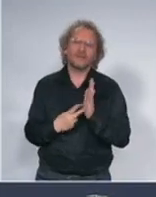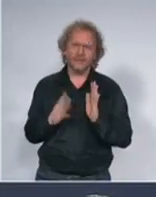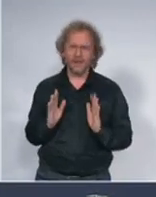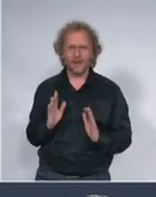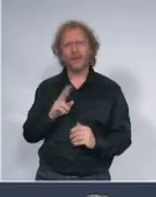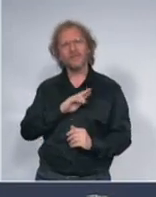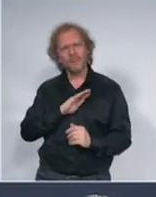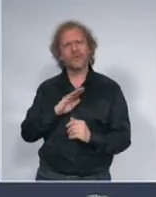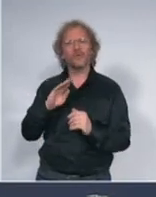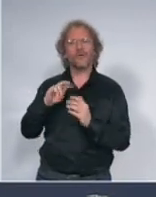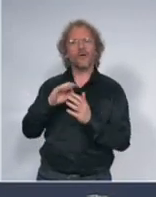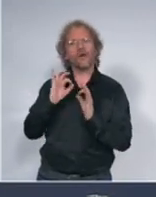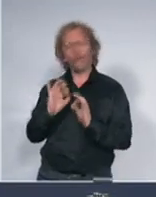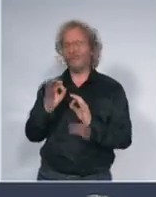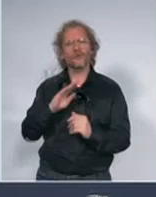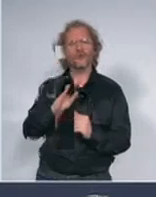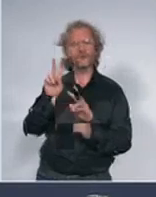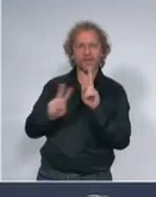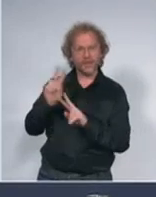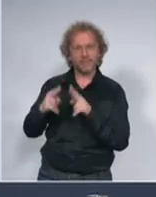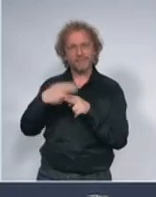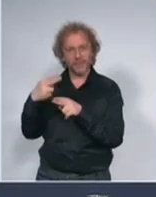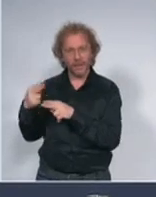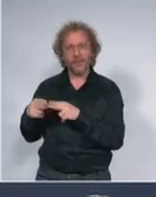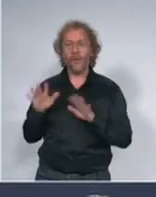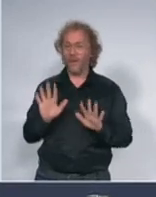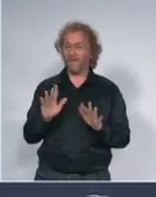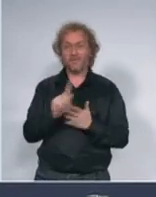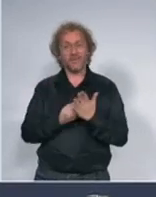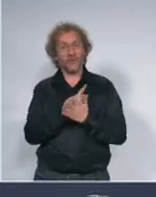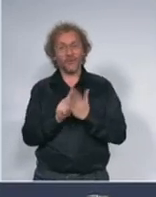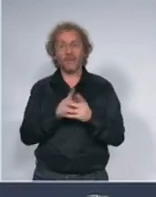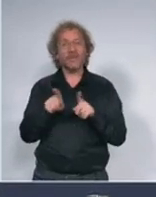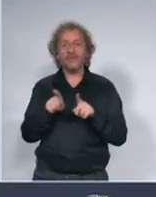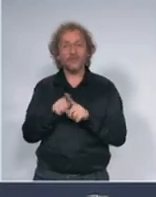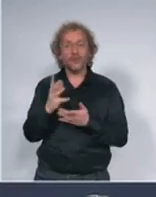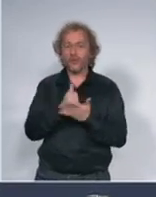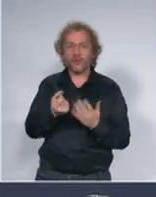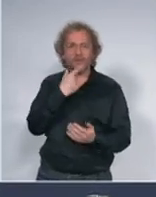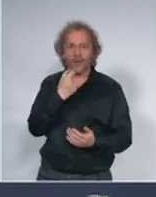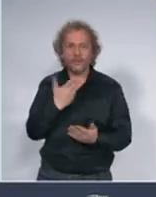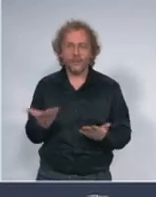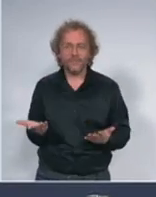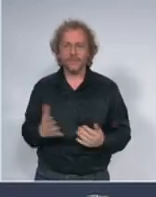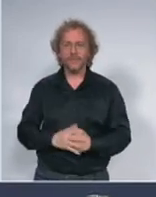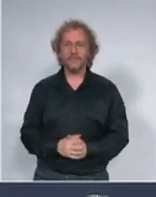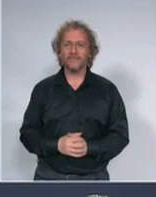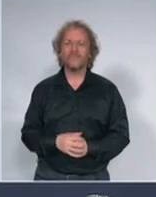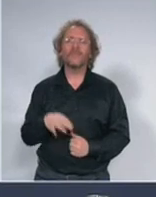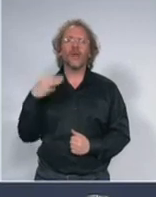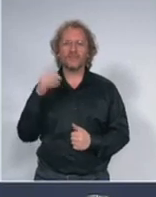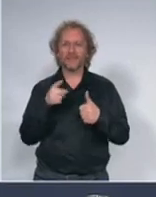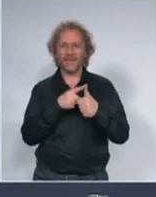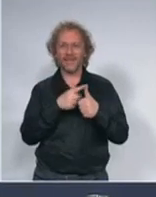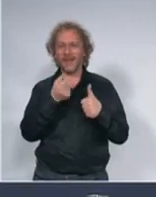koju cijeli svet koristi u ovom trenutku sem jednog leka koji niko